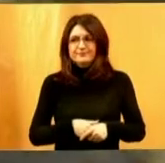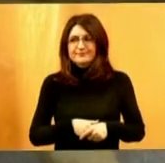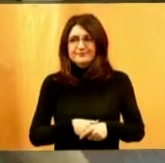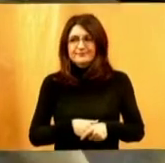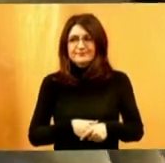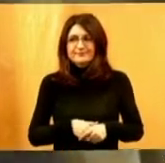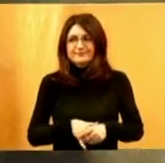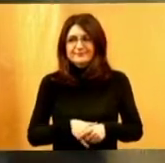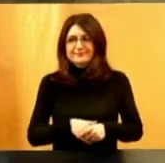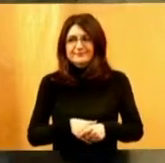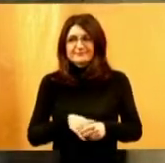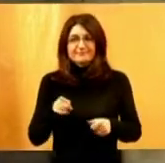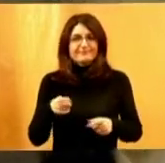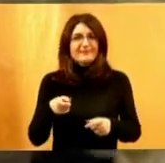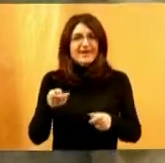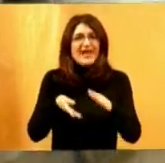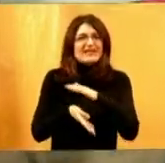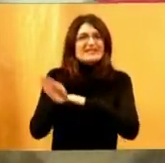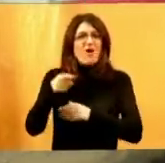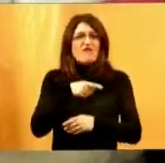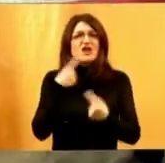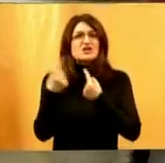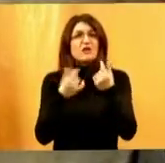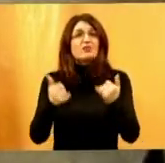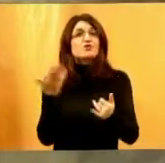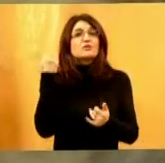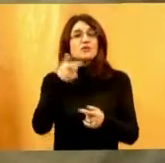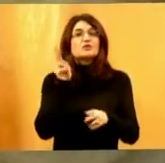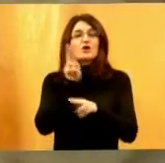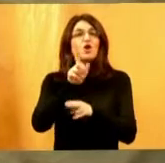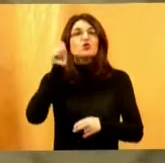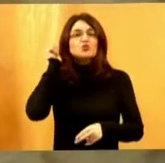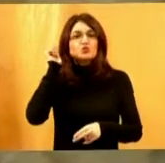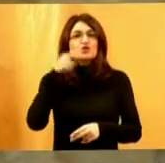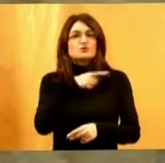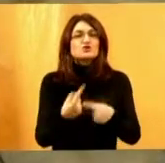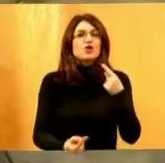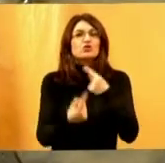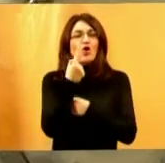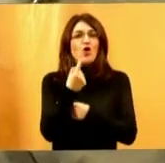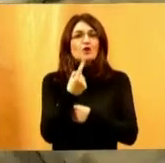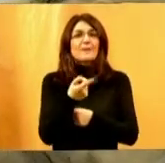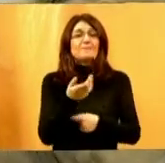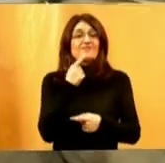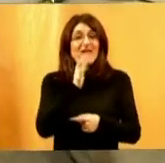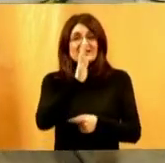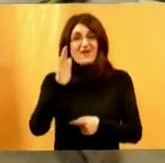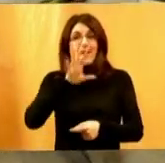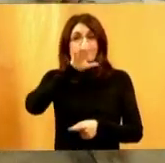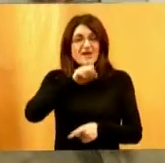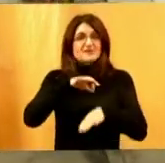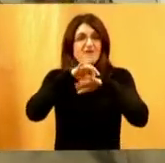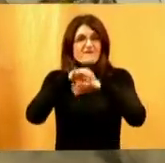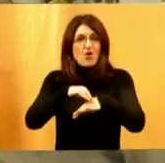izbihnemo situaciju kao što se vama danas desla u tramvaju. Jučer. Jučer. Evo, znači svaki pas vodič,